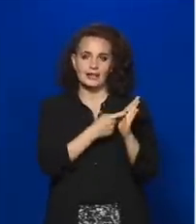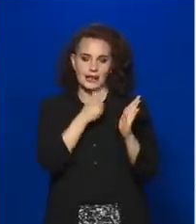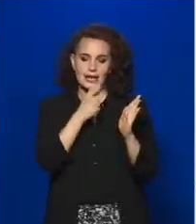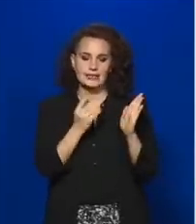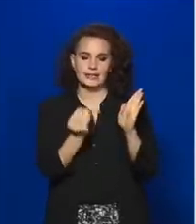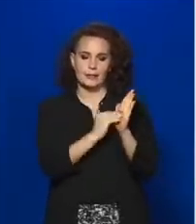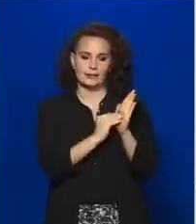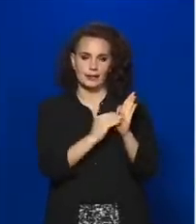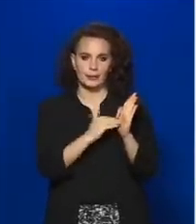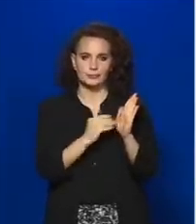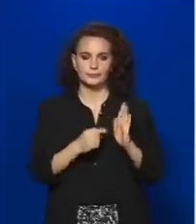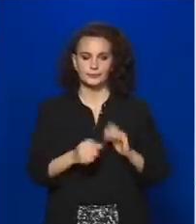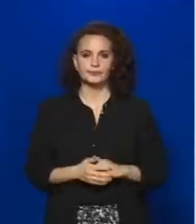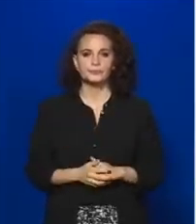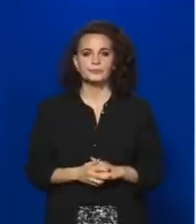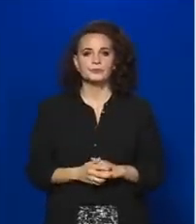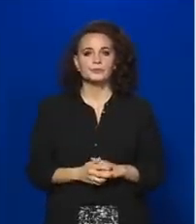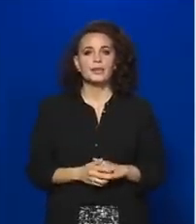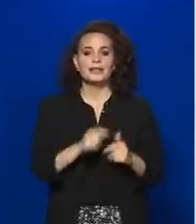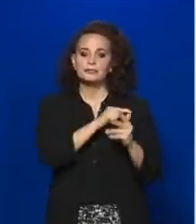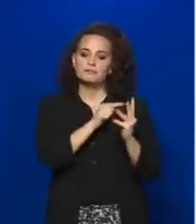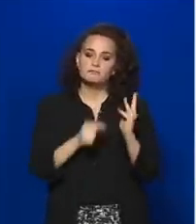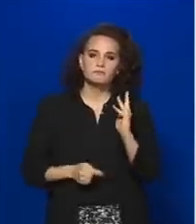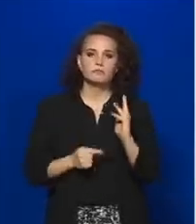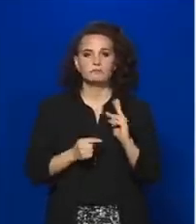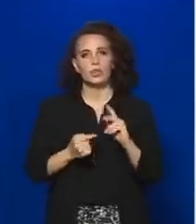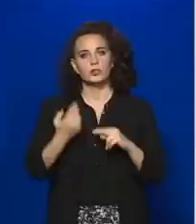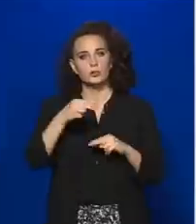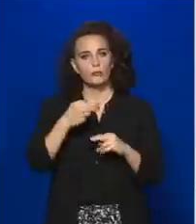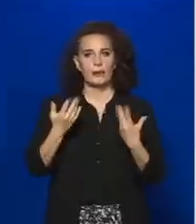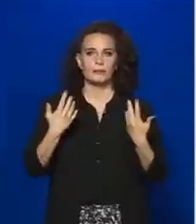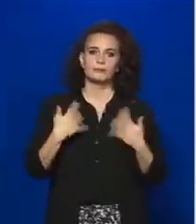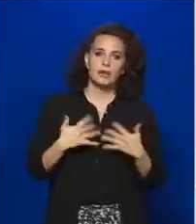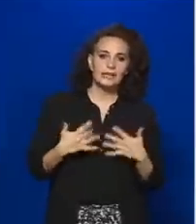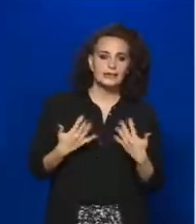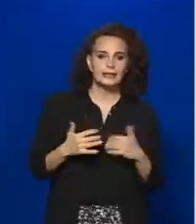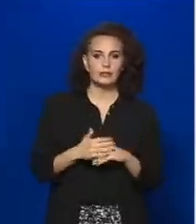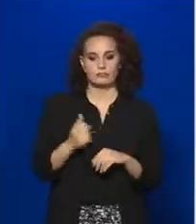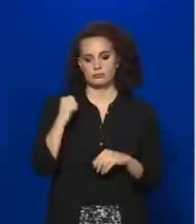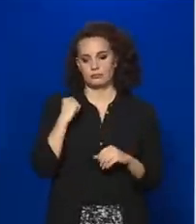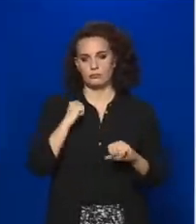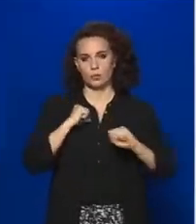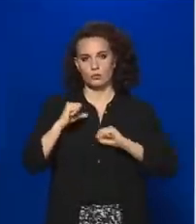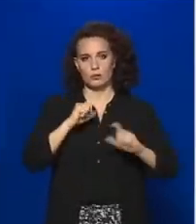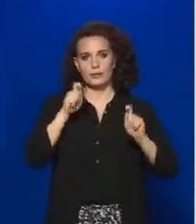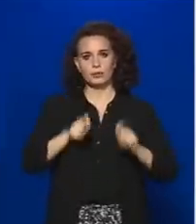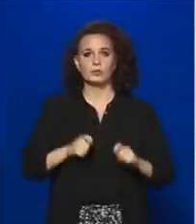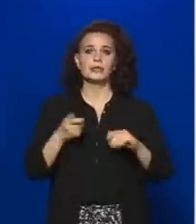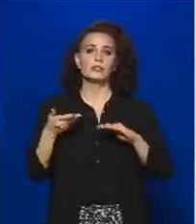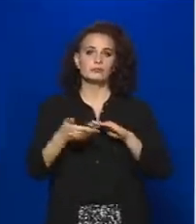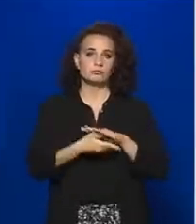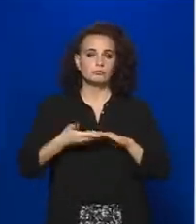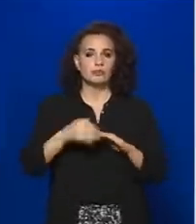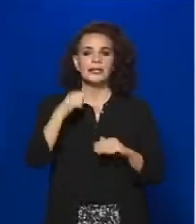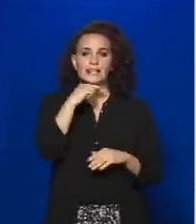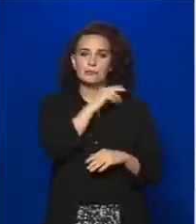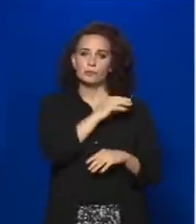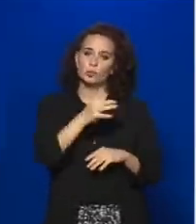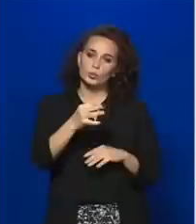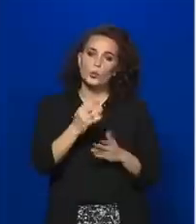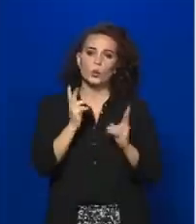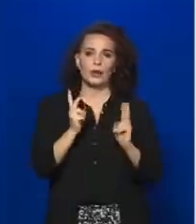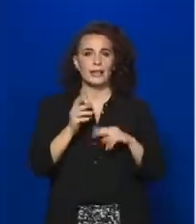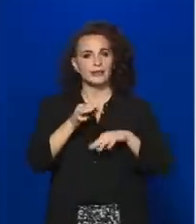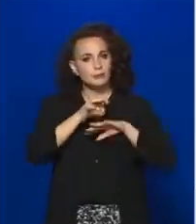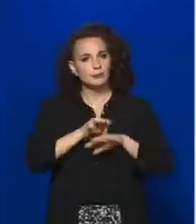Azt tudjuk tehát mondani, hogy ezek azok a további enyhítések, amelyeket a tegnapi kormány döntés alapján, vagy a hétfőtől be tudunk